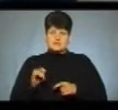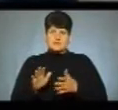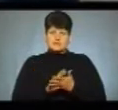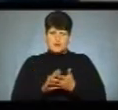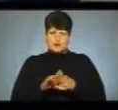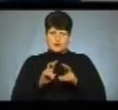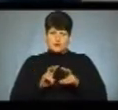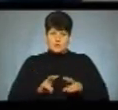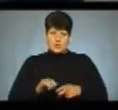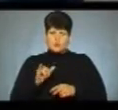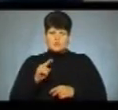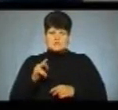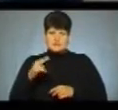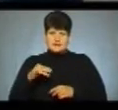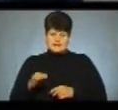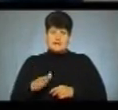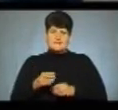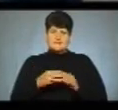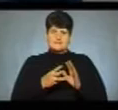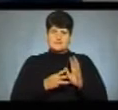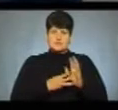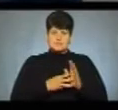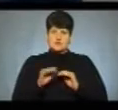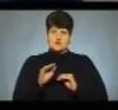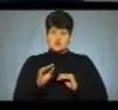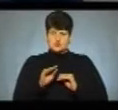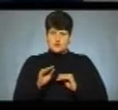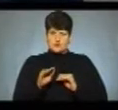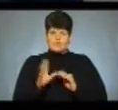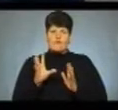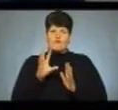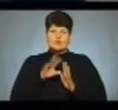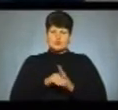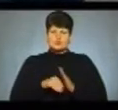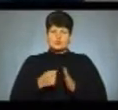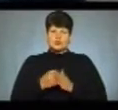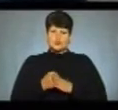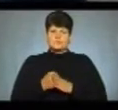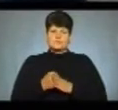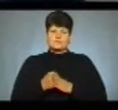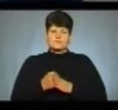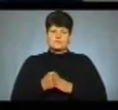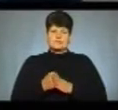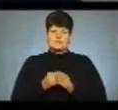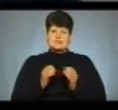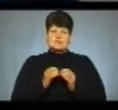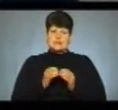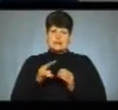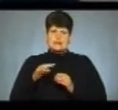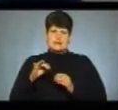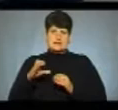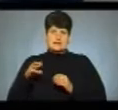-онколога ОЗД від 18 жовтня, включно по 10 листопада.